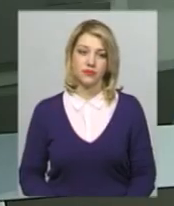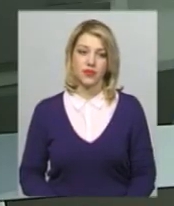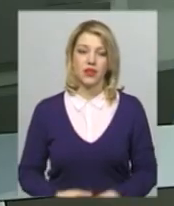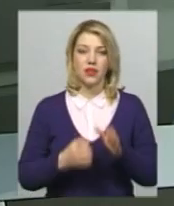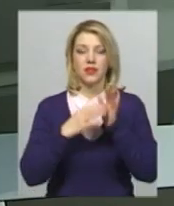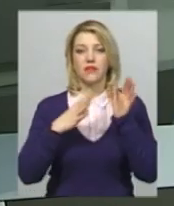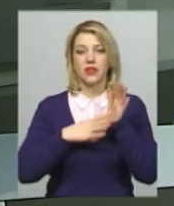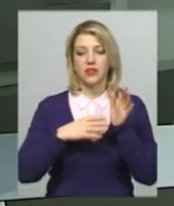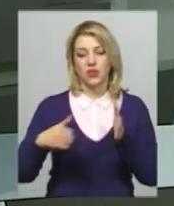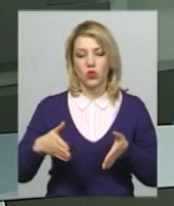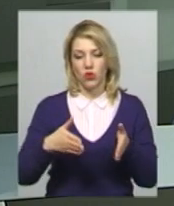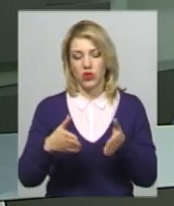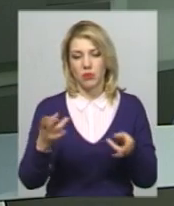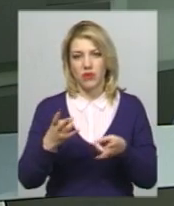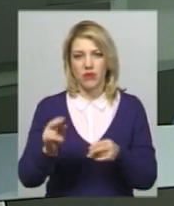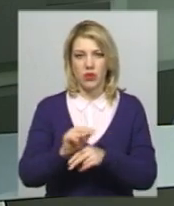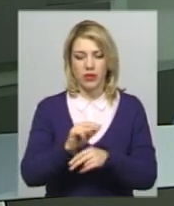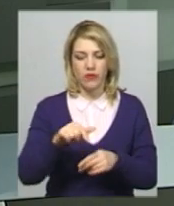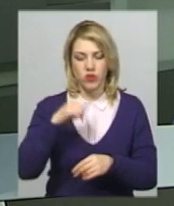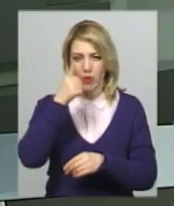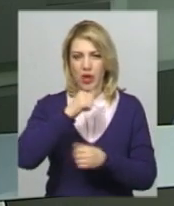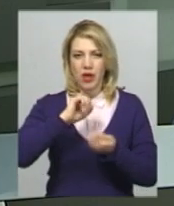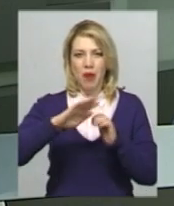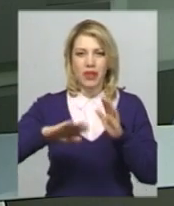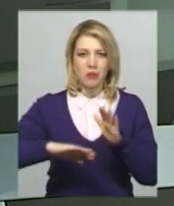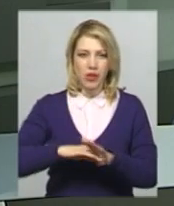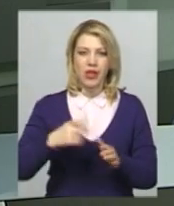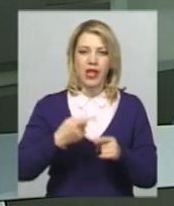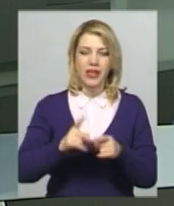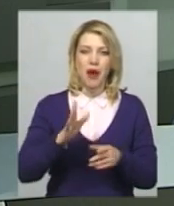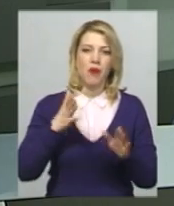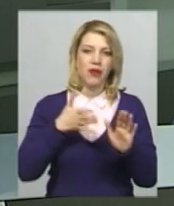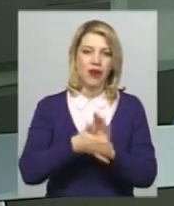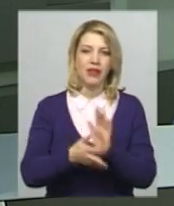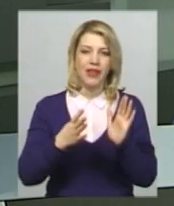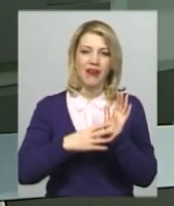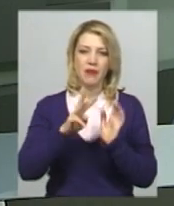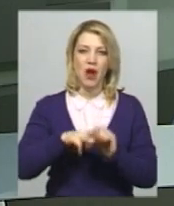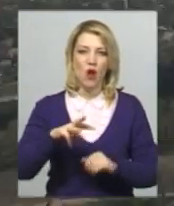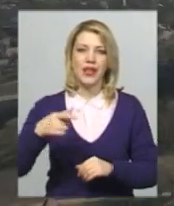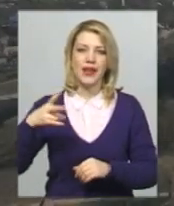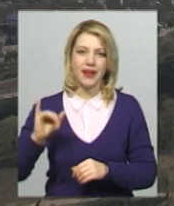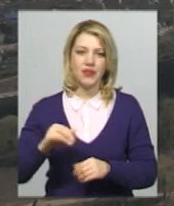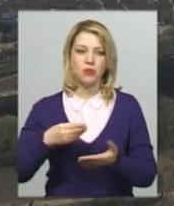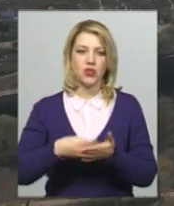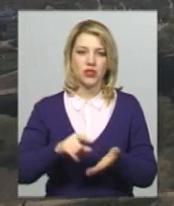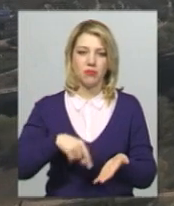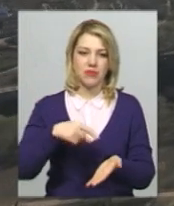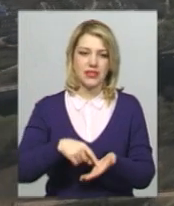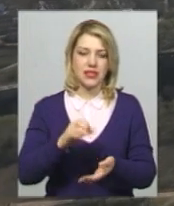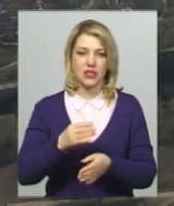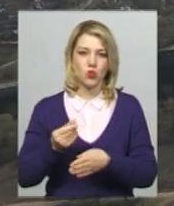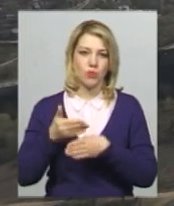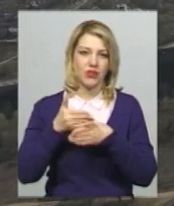19 доріг мають відремонтувати в цьому році в Кам'янці-Подільському. На це витратять понад 9 мільйонів гривень з бюджету міста та